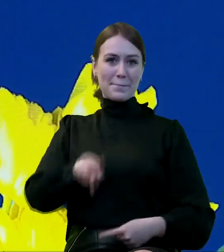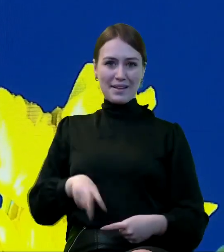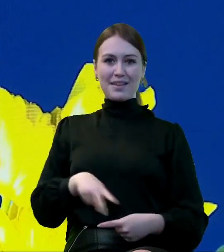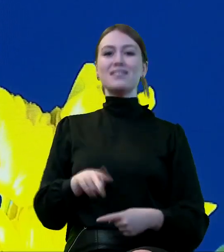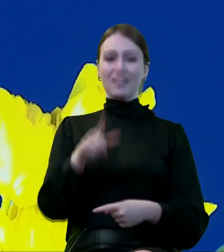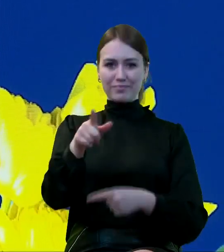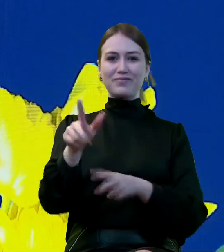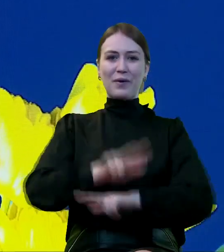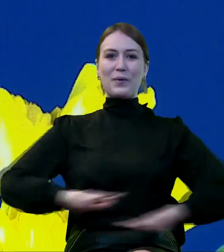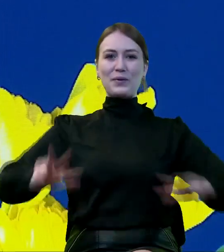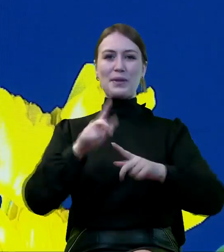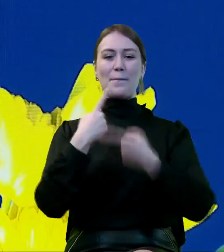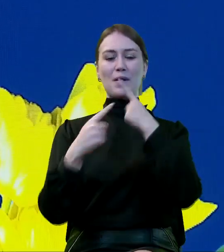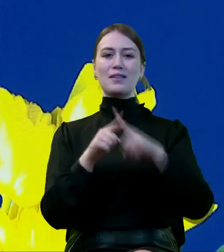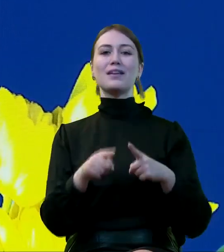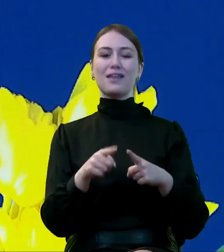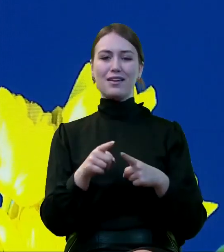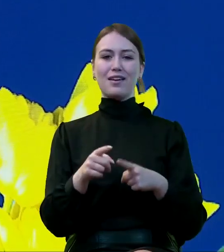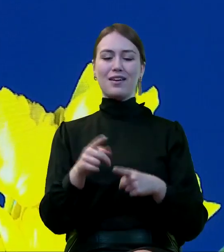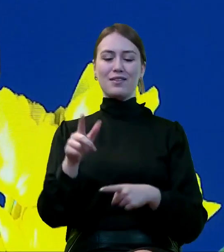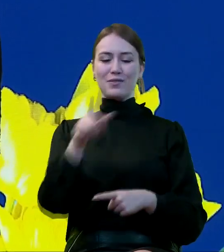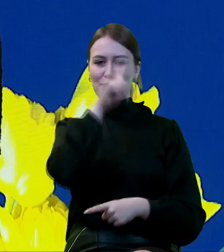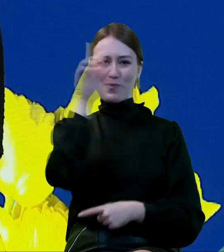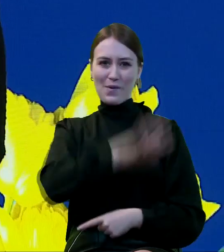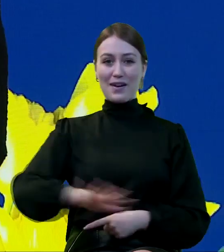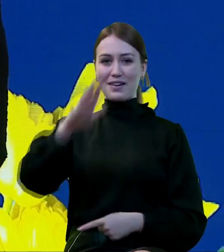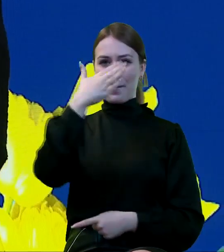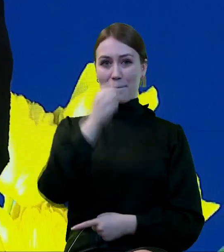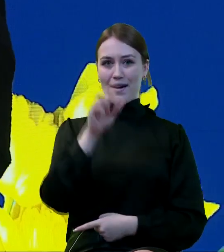rodziny i polityki społecznej Marlenę Maląg.